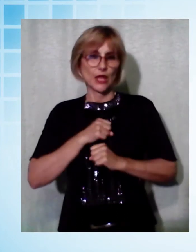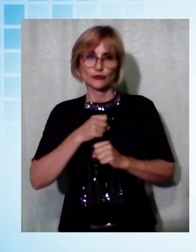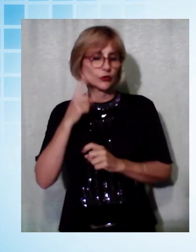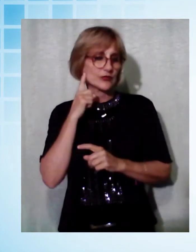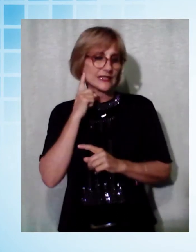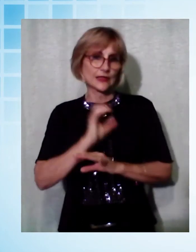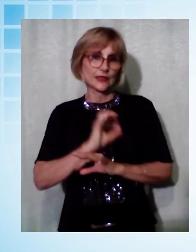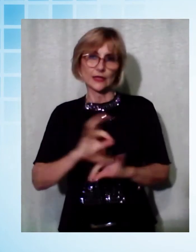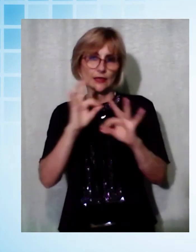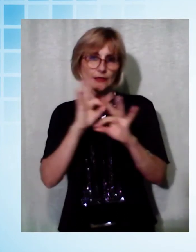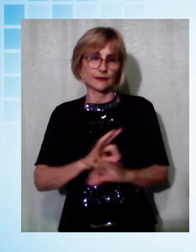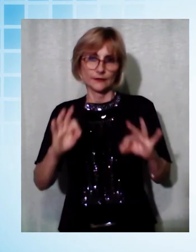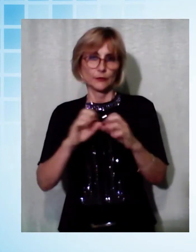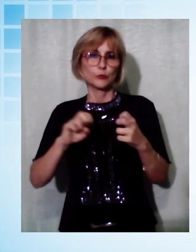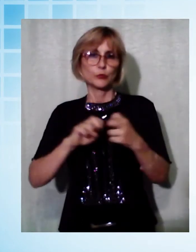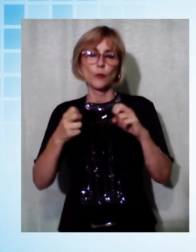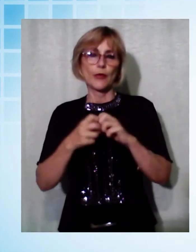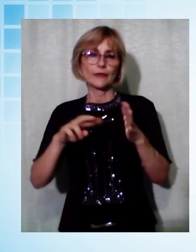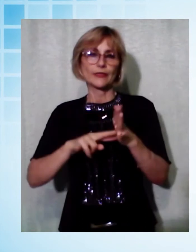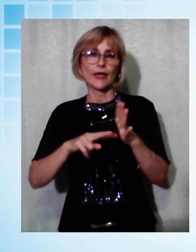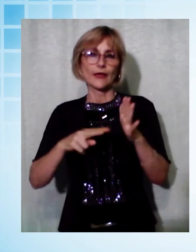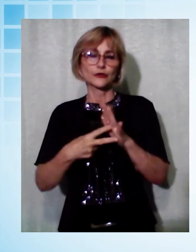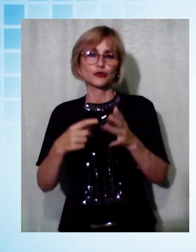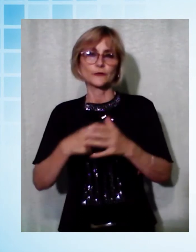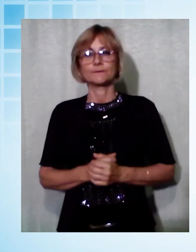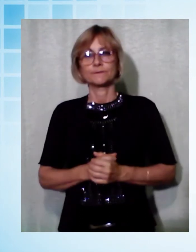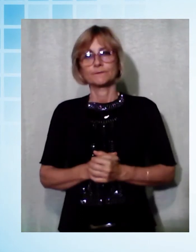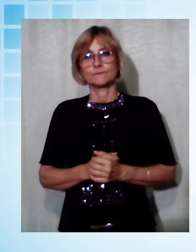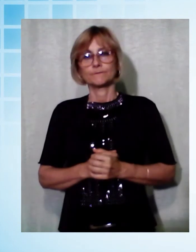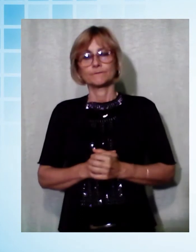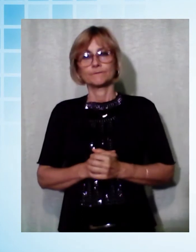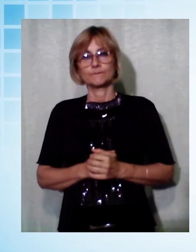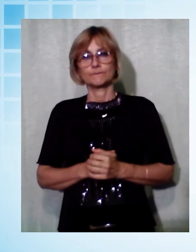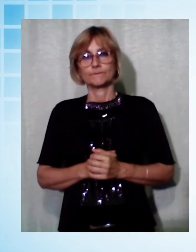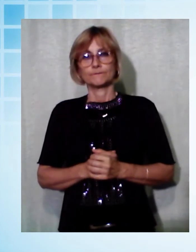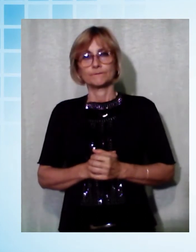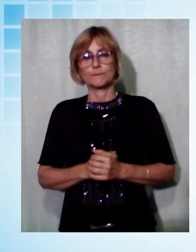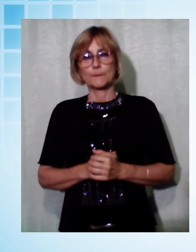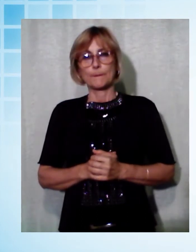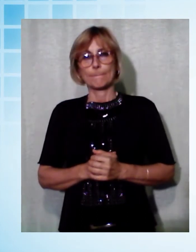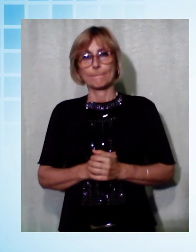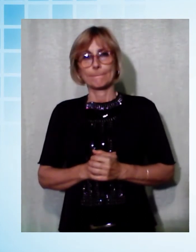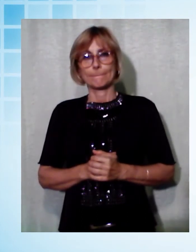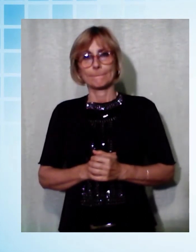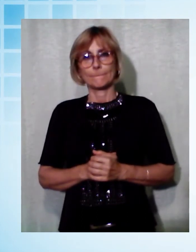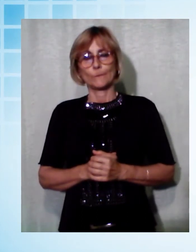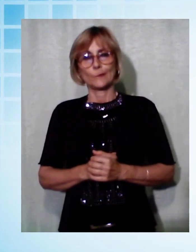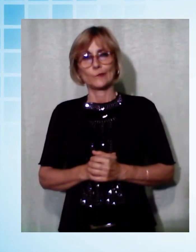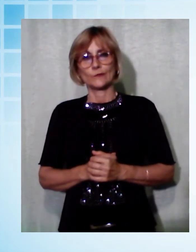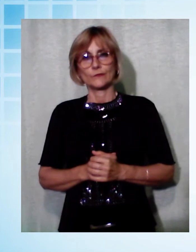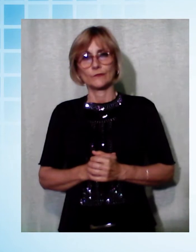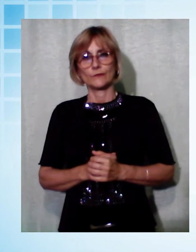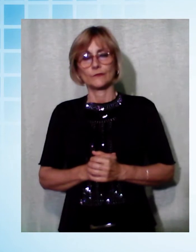Comune di Lucca Promos e con il patrocinio della provincia, il Festival è stato presentato in San Micheletto alla presenza del suo